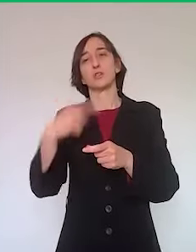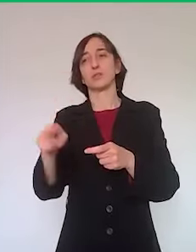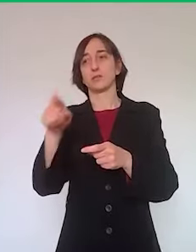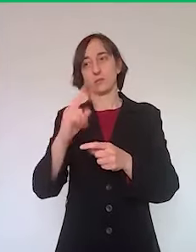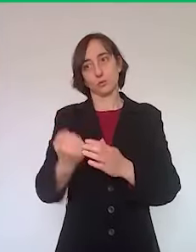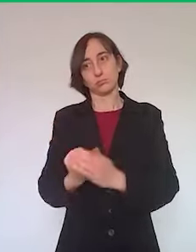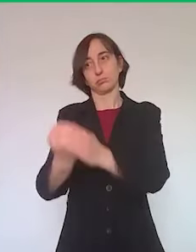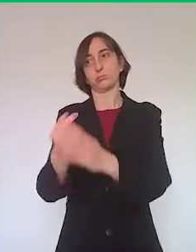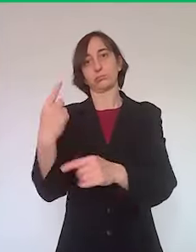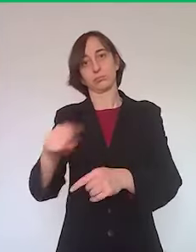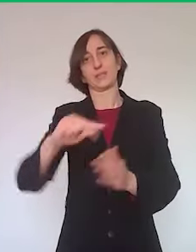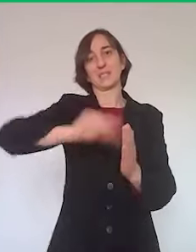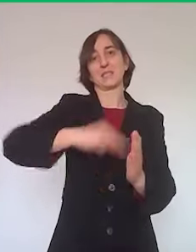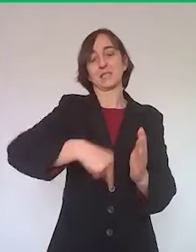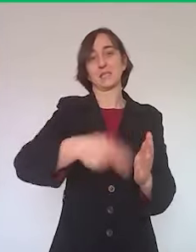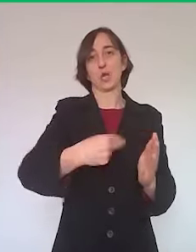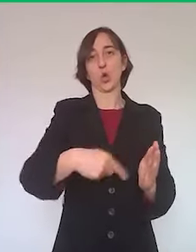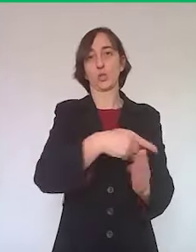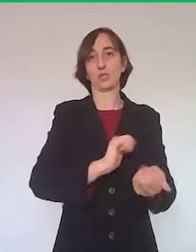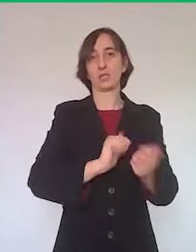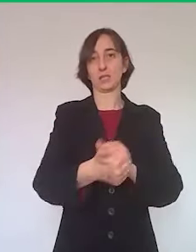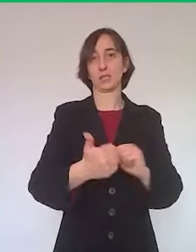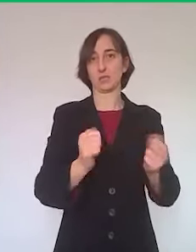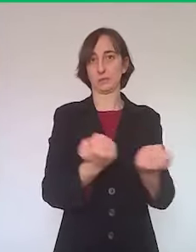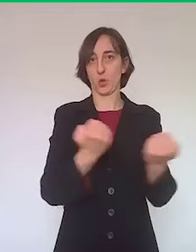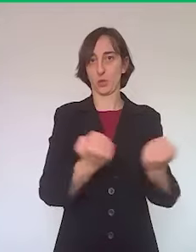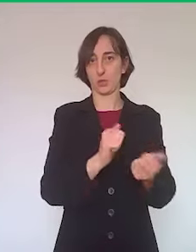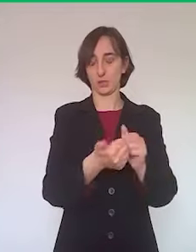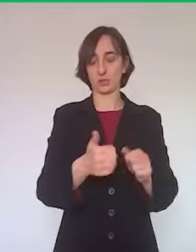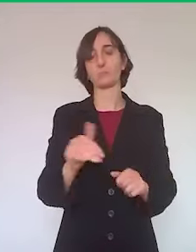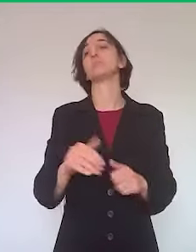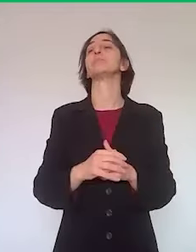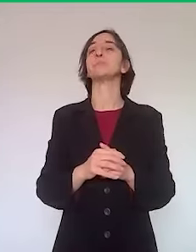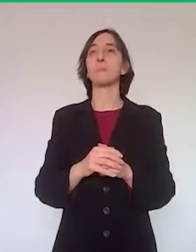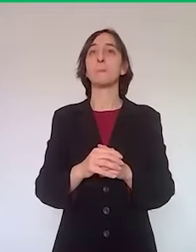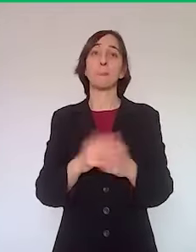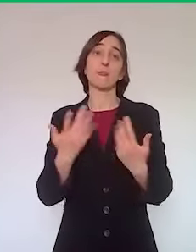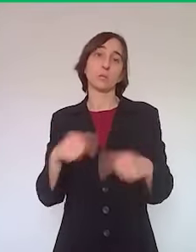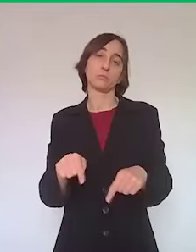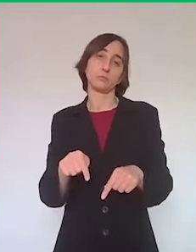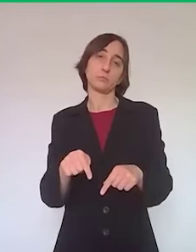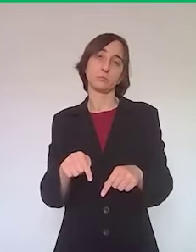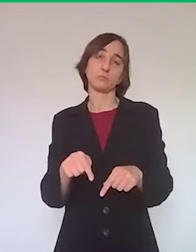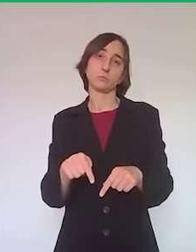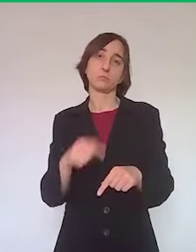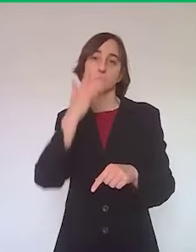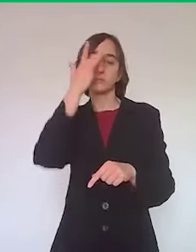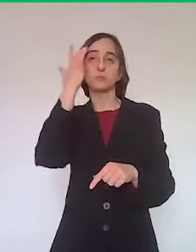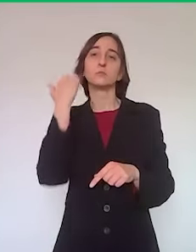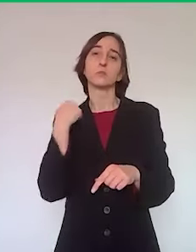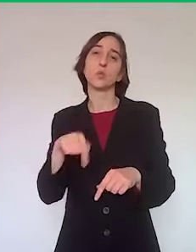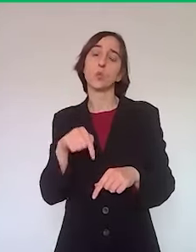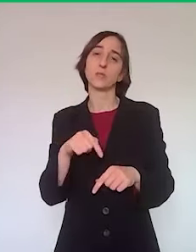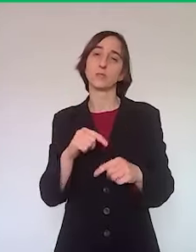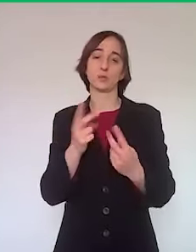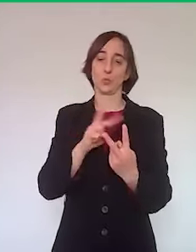'attività sportiva. Sono due questioni estremamente importanti per noi, da un lato garantire la sopravvivenza di queste società che sono parte del